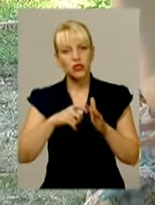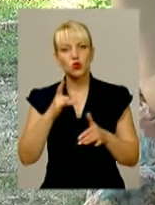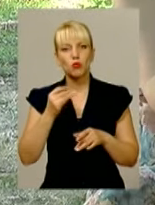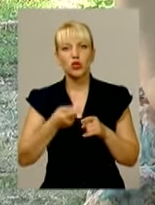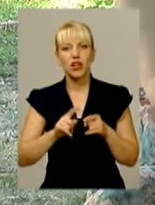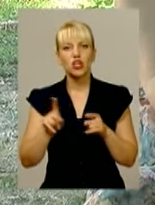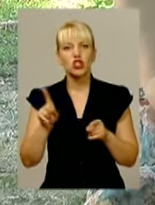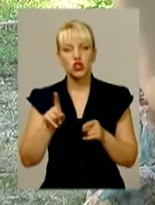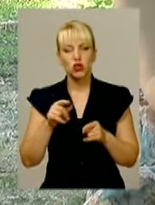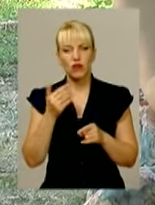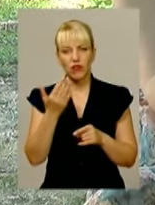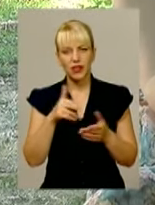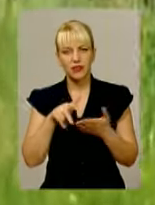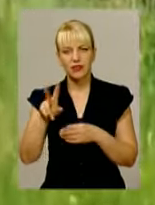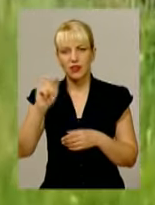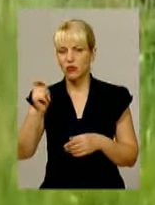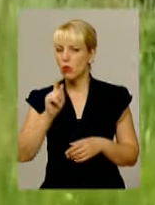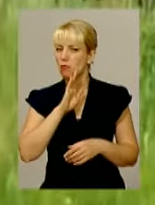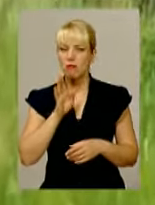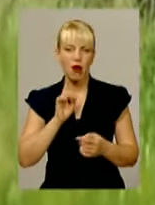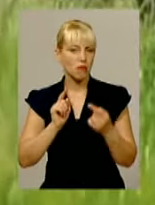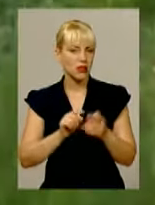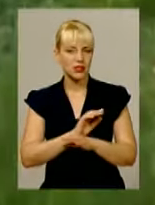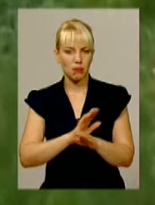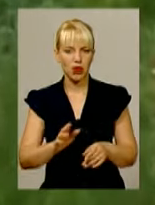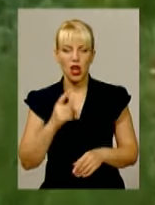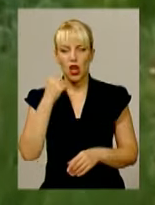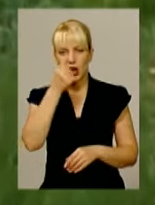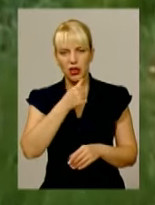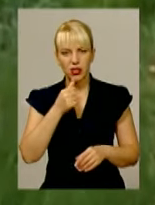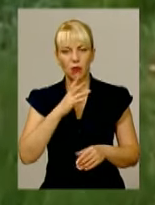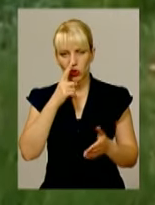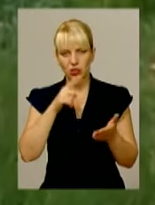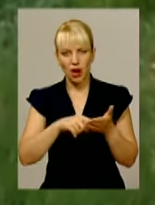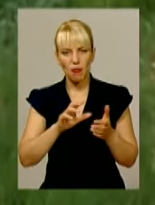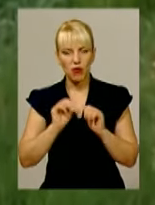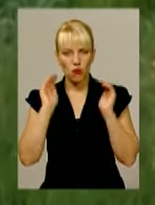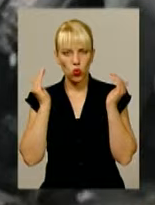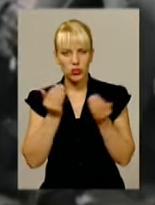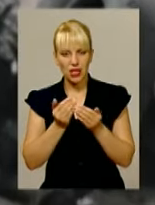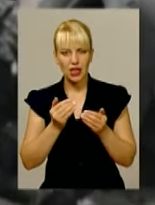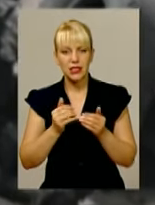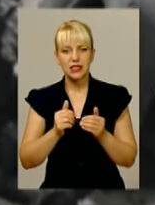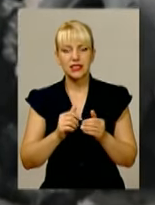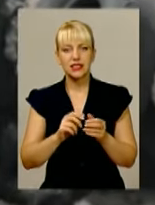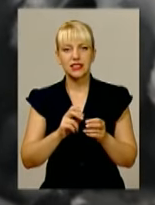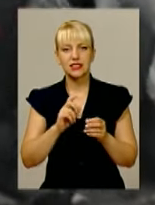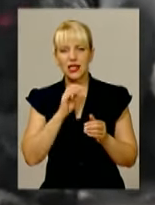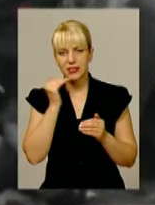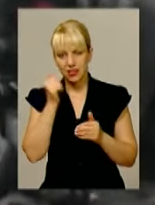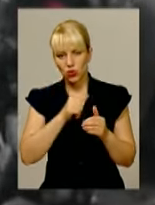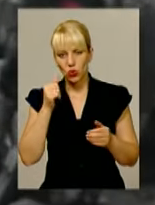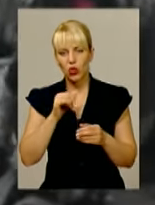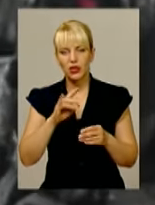Не перечили вашу Ні, не перечили. Майже рік тому військовий потрапив у засідку та отримав ворожу куль в ногу. Тож тепер він уже дев